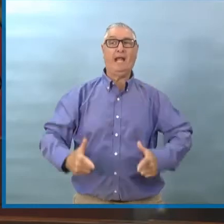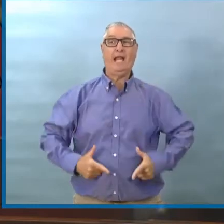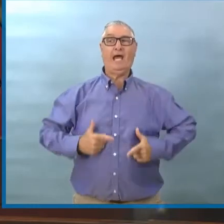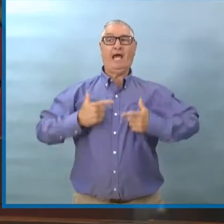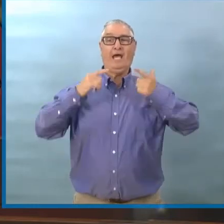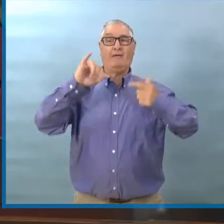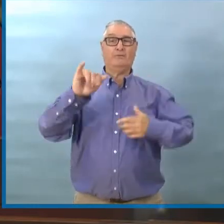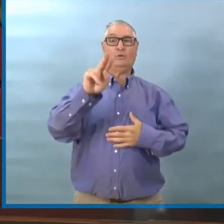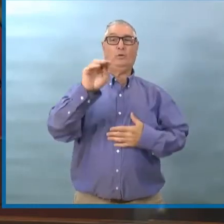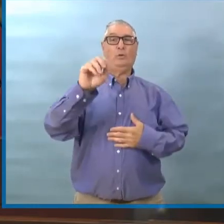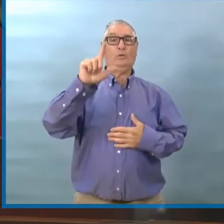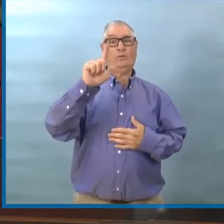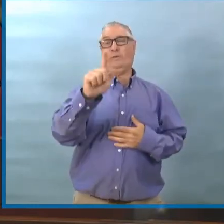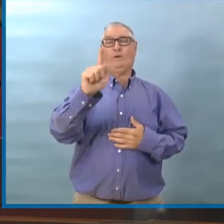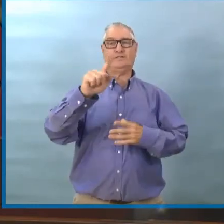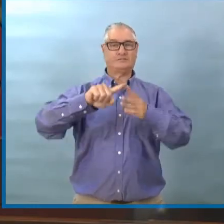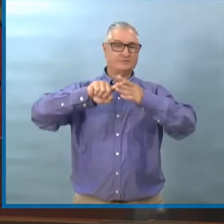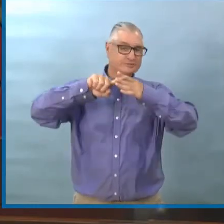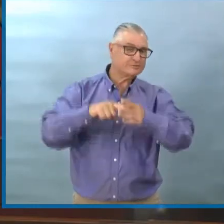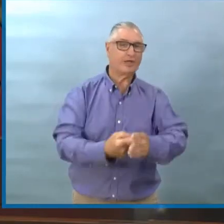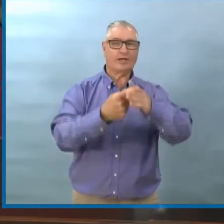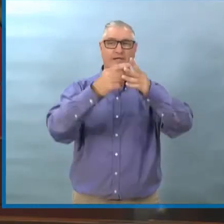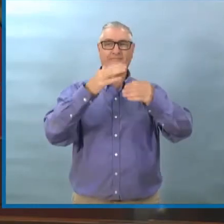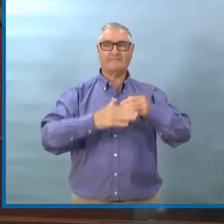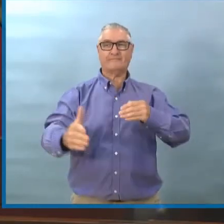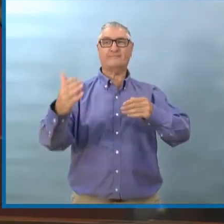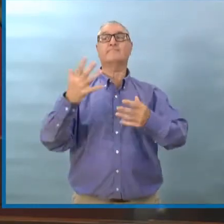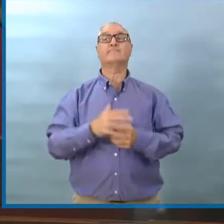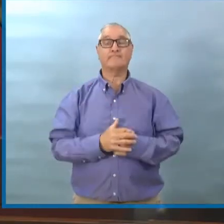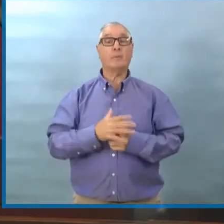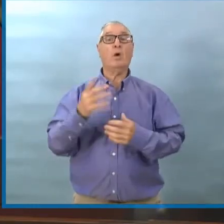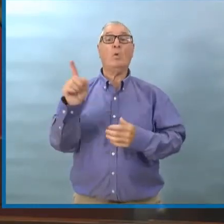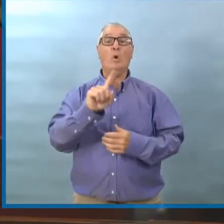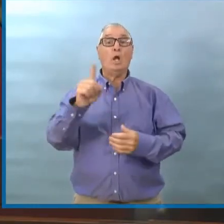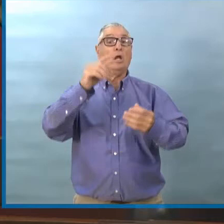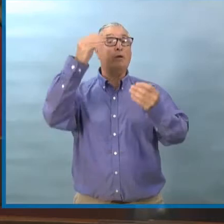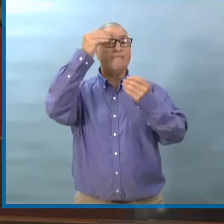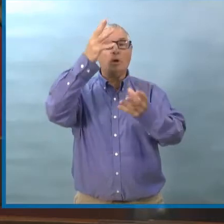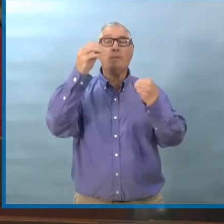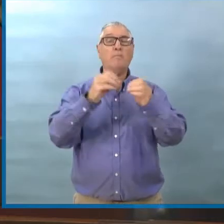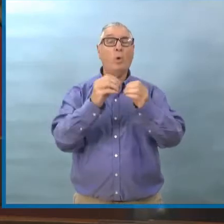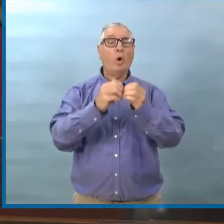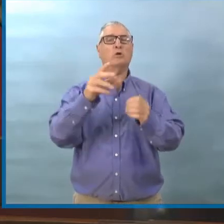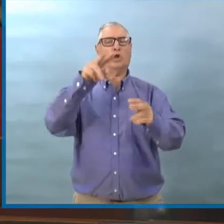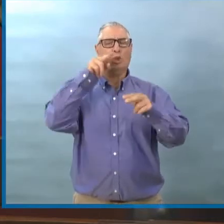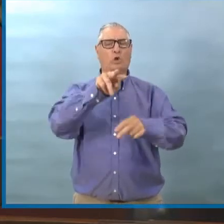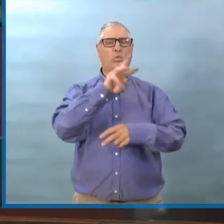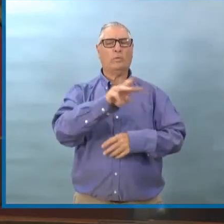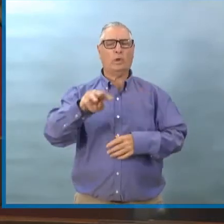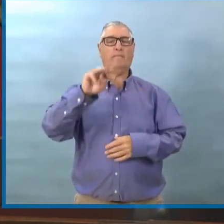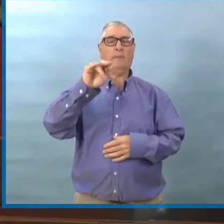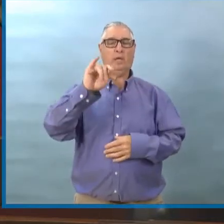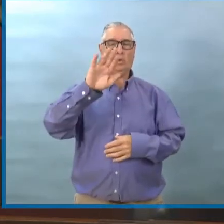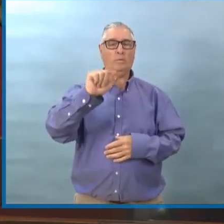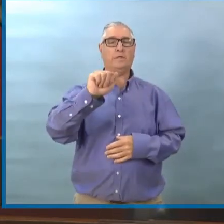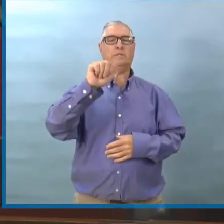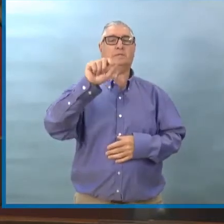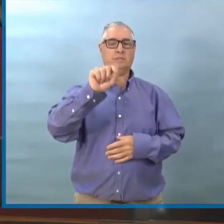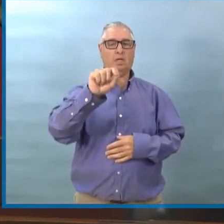annoncé mercredi. Des renseignements sont disponibles sur le site www.manitoba.ca